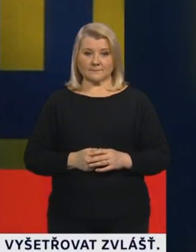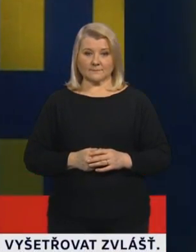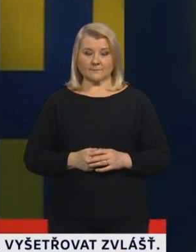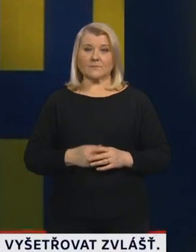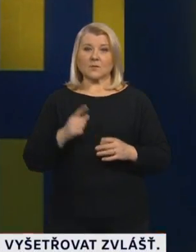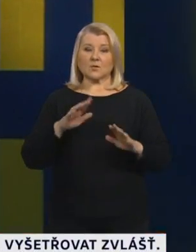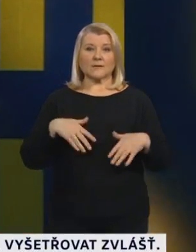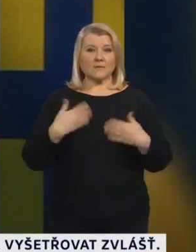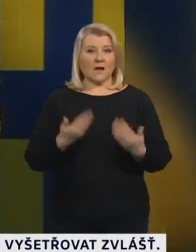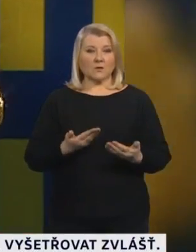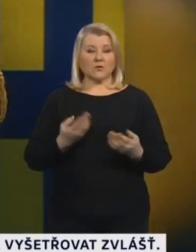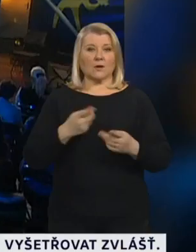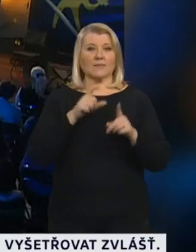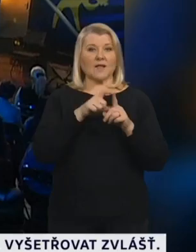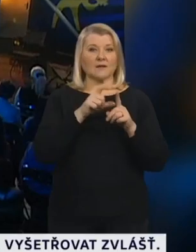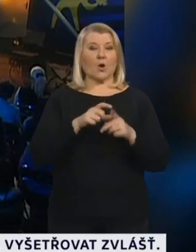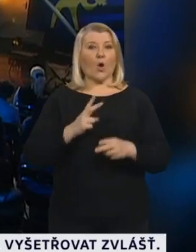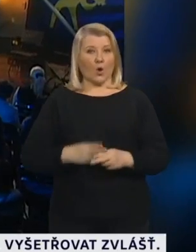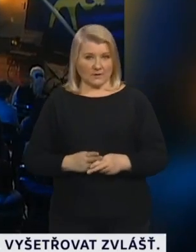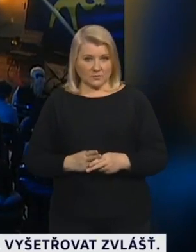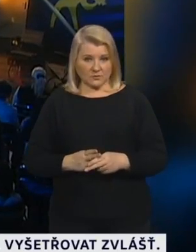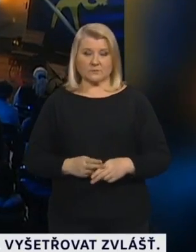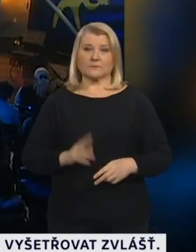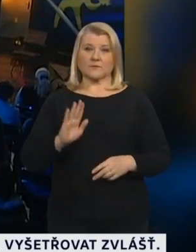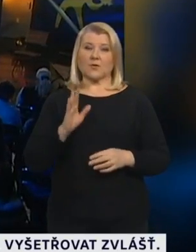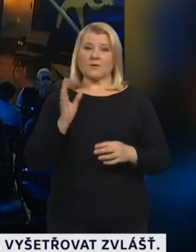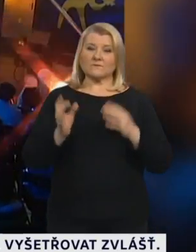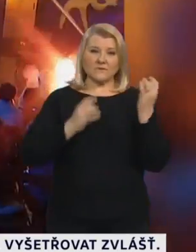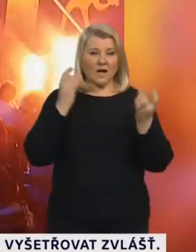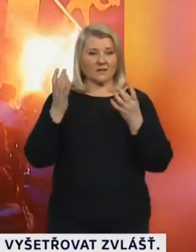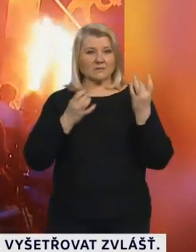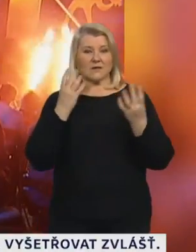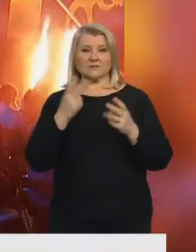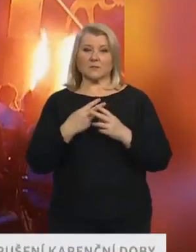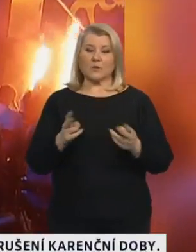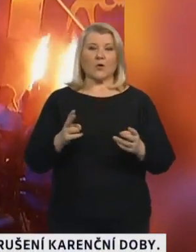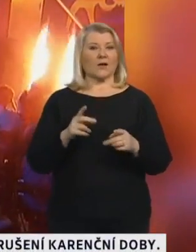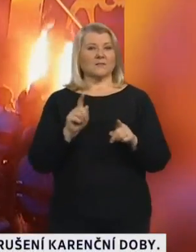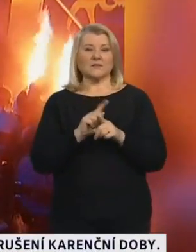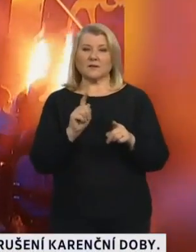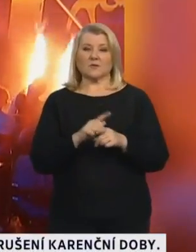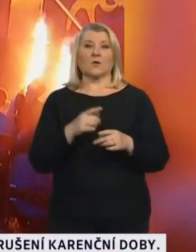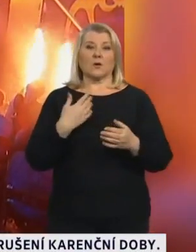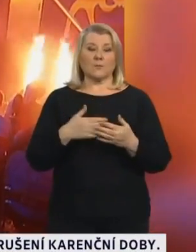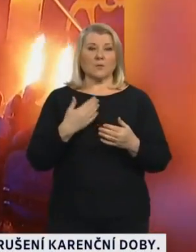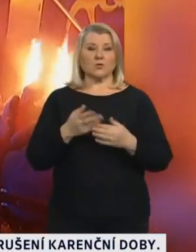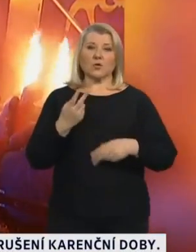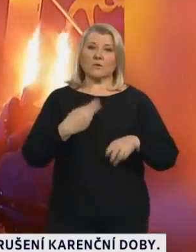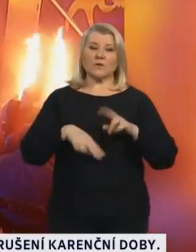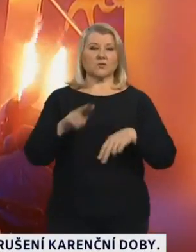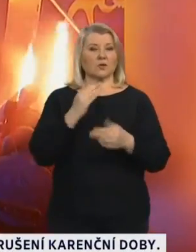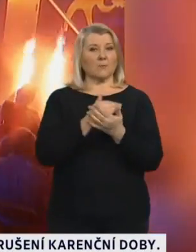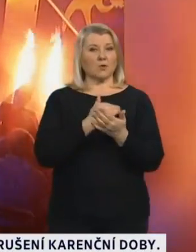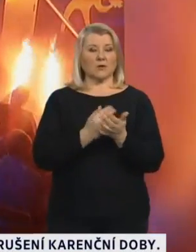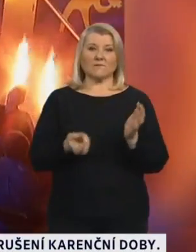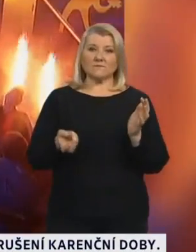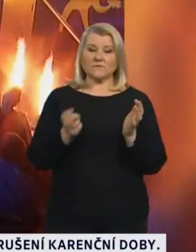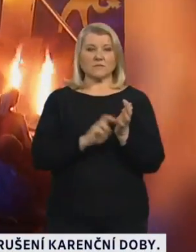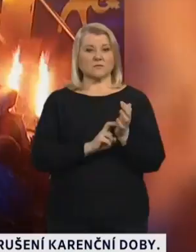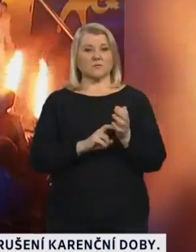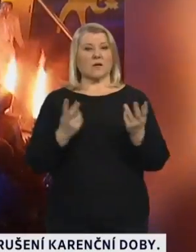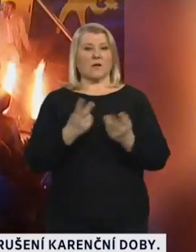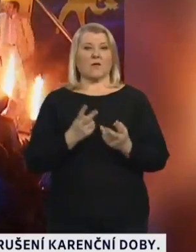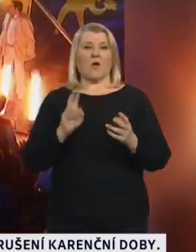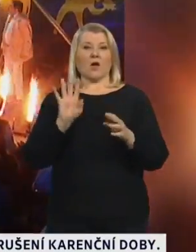Narodil se jako Daniel Konečný. Jeho kreativita ale konce neznala. I proto ve většině pořadů vystupoval až jako